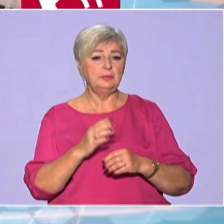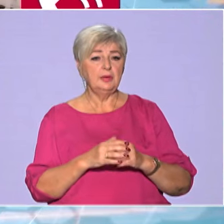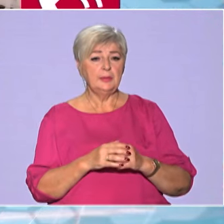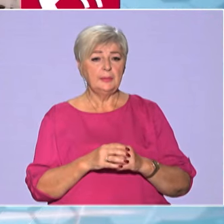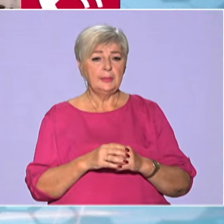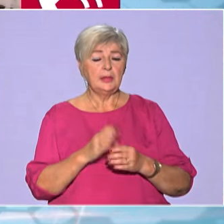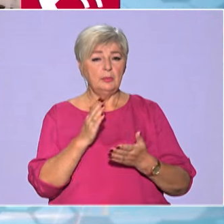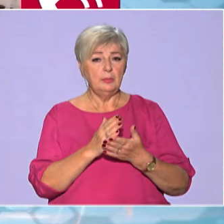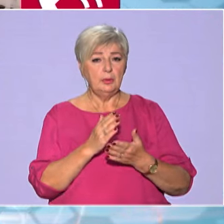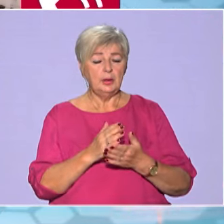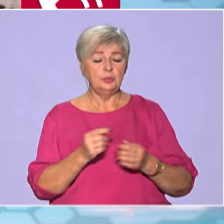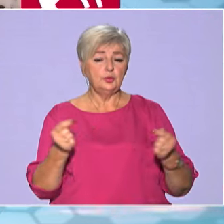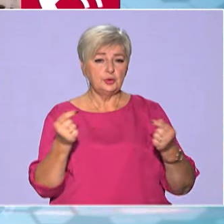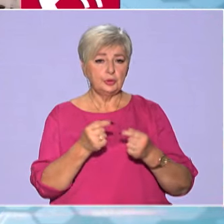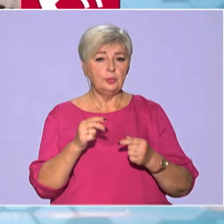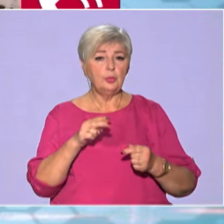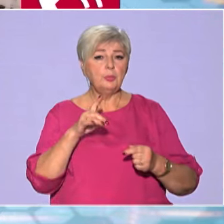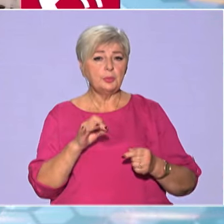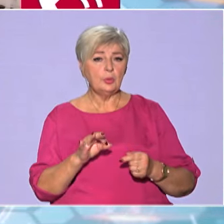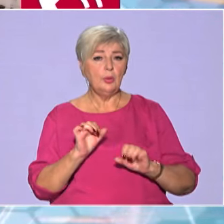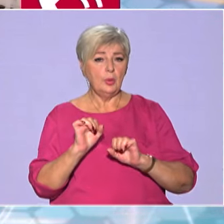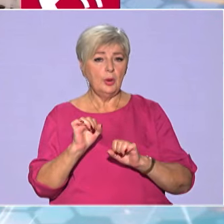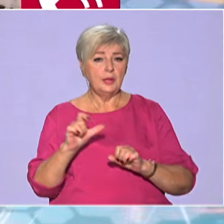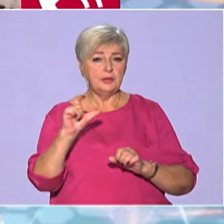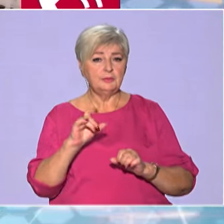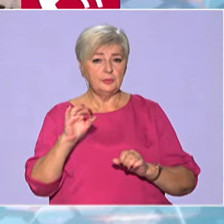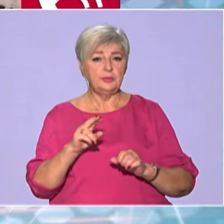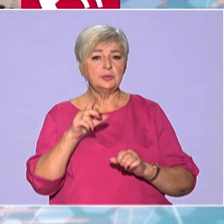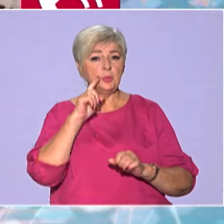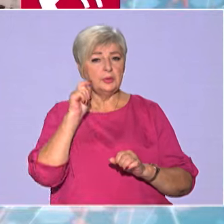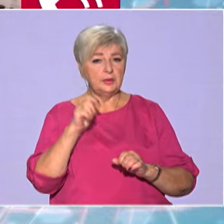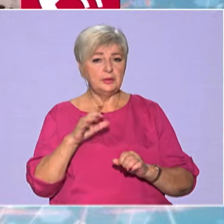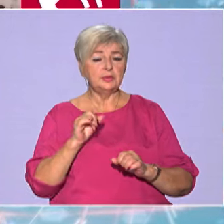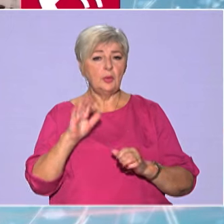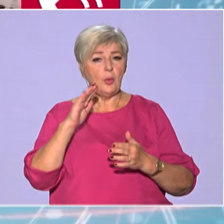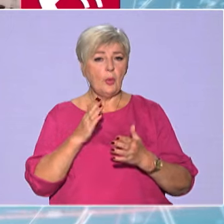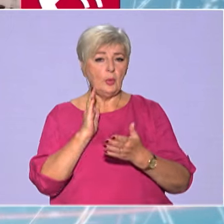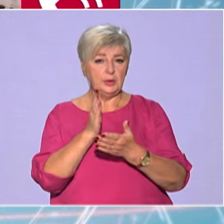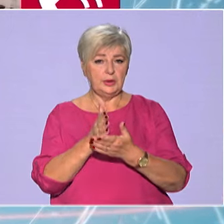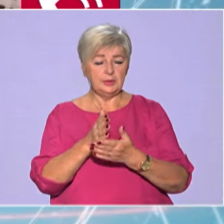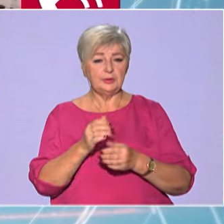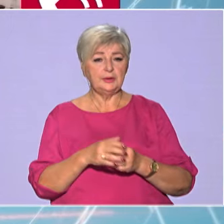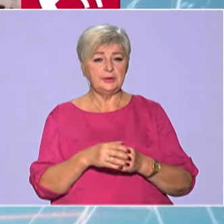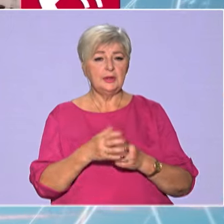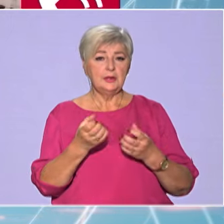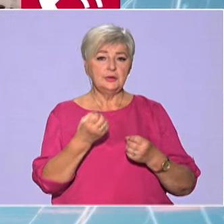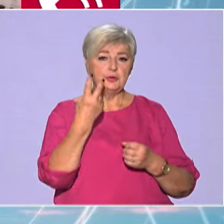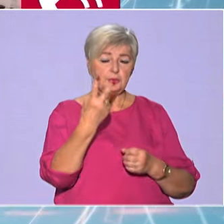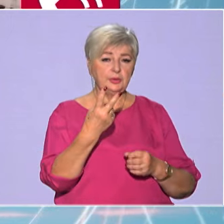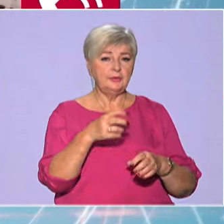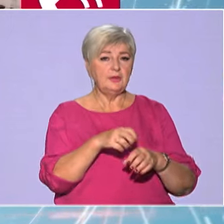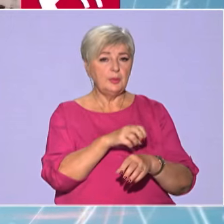мають чітку проєвропейську та проукраїнську орієнтацію. Лише дві партії мають чітку